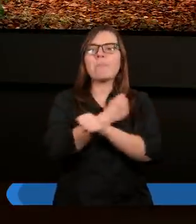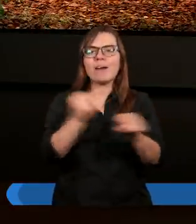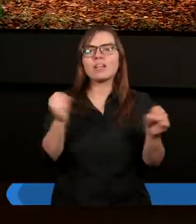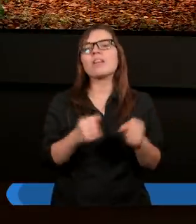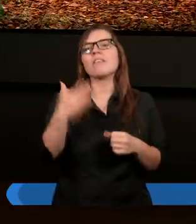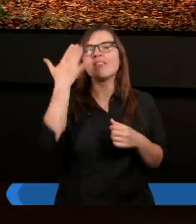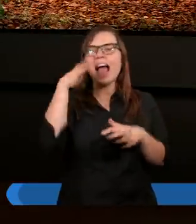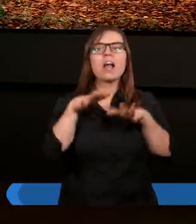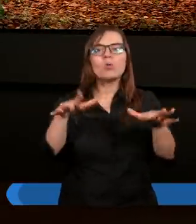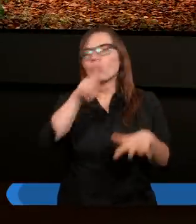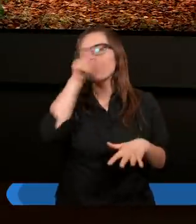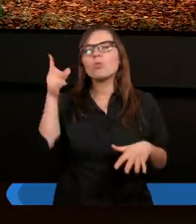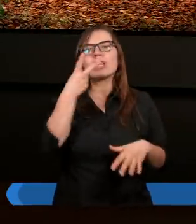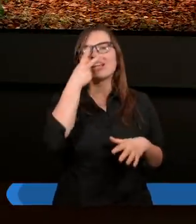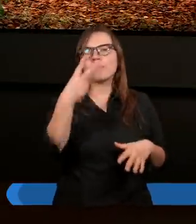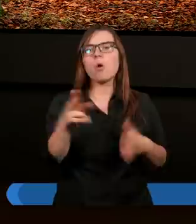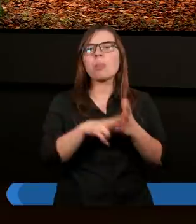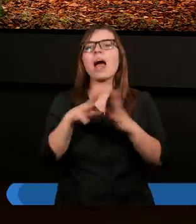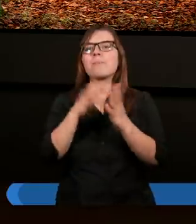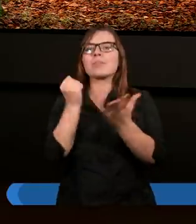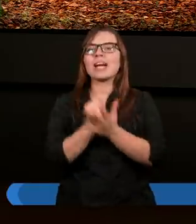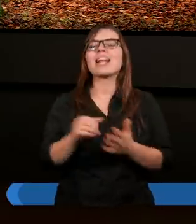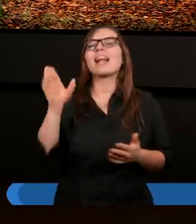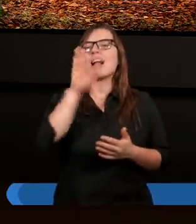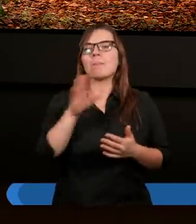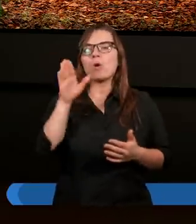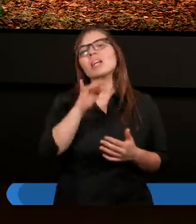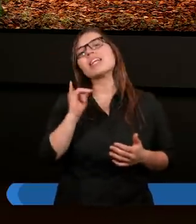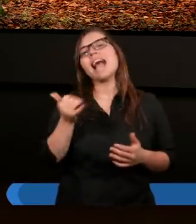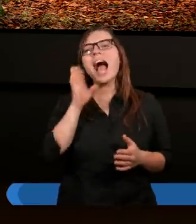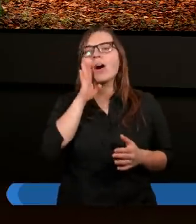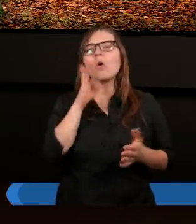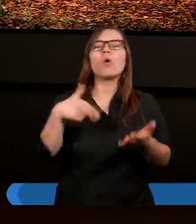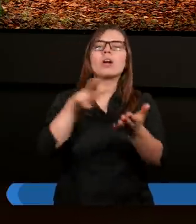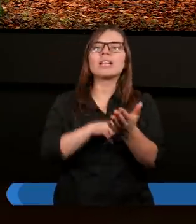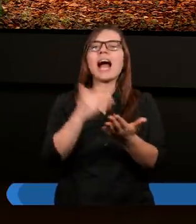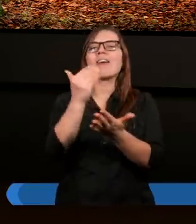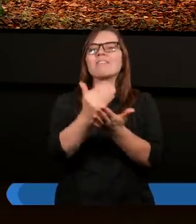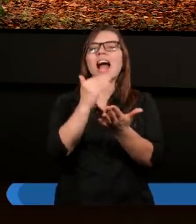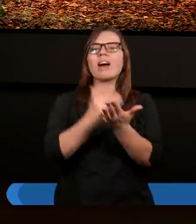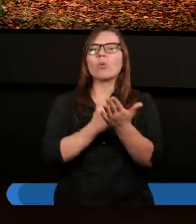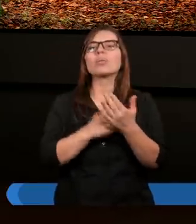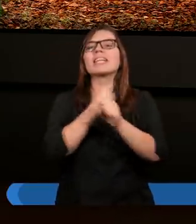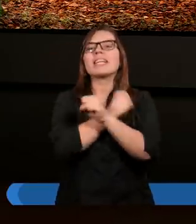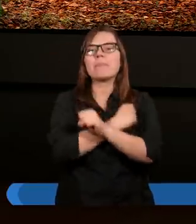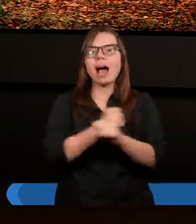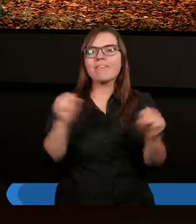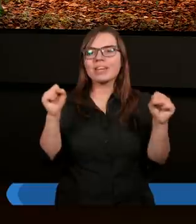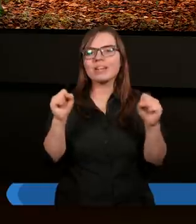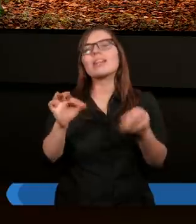I wielu ludzi spogląda na przykazania Boże jako na warunki zbawienia,